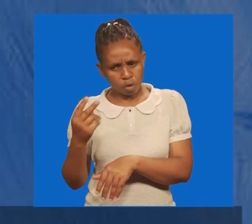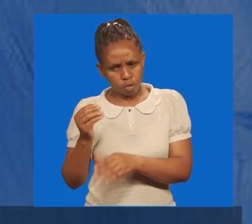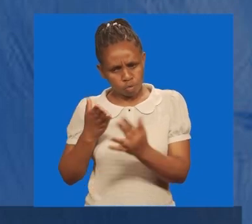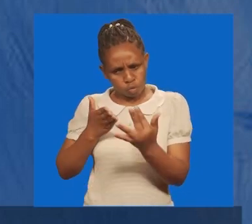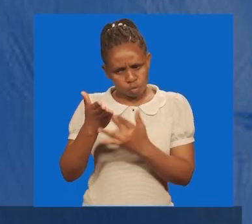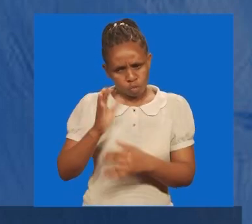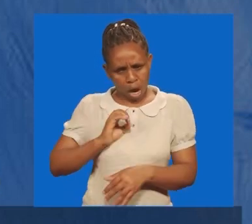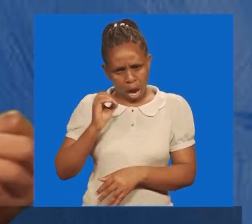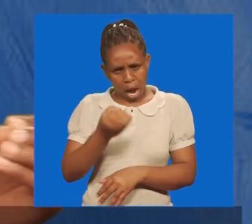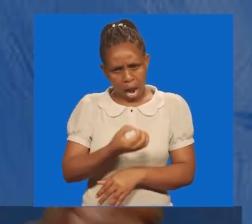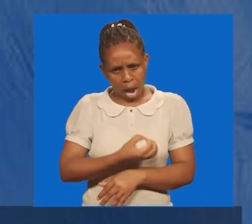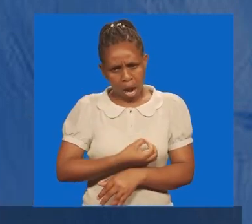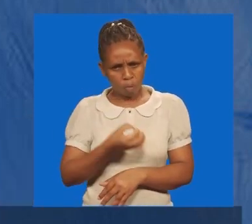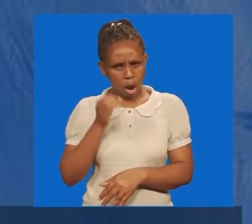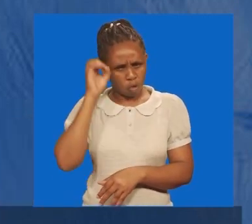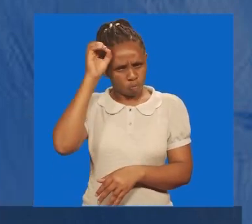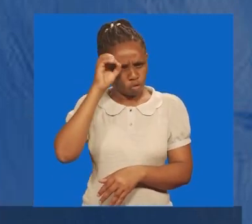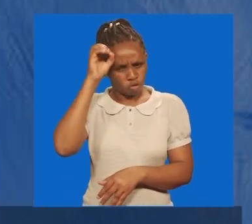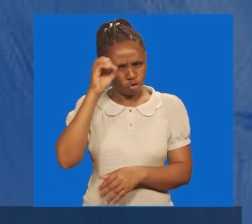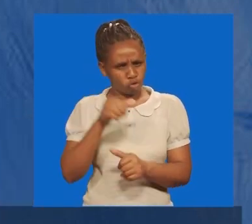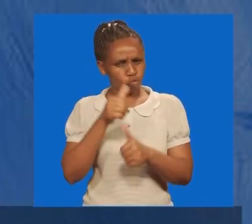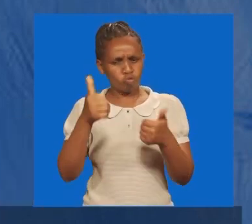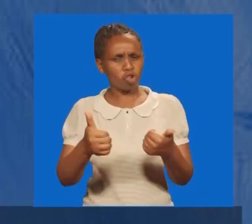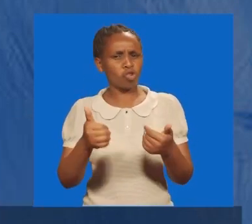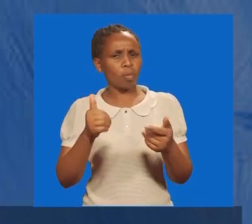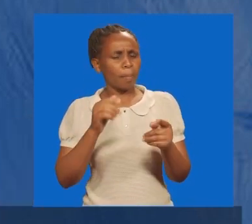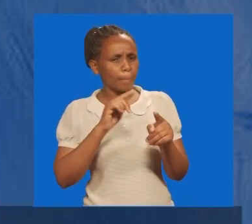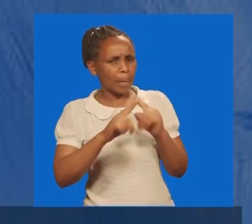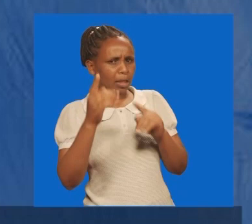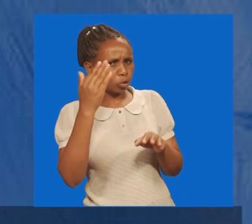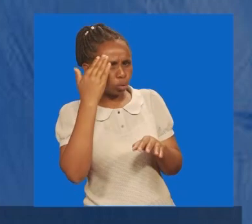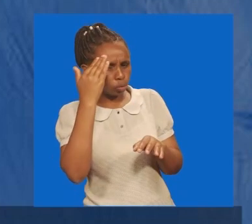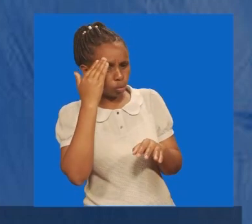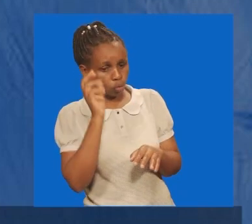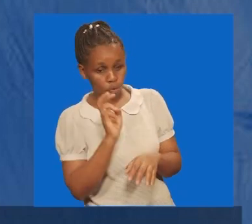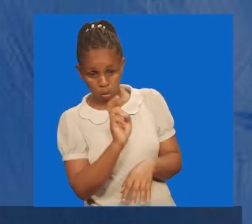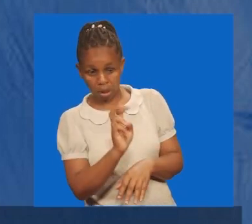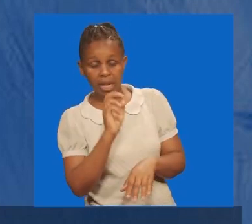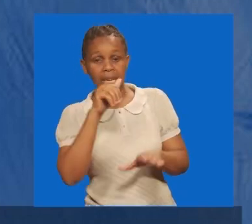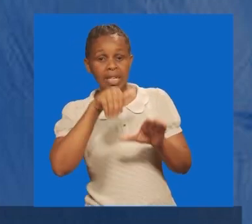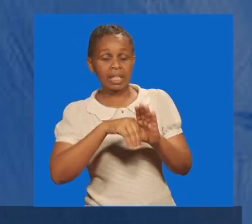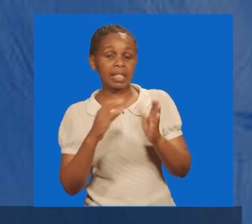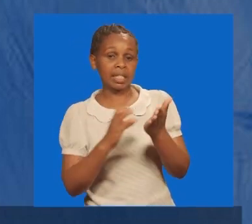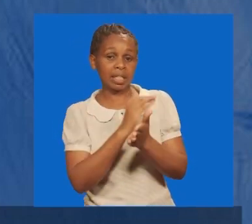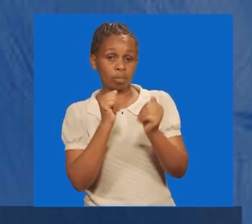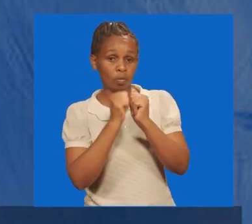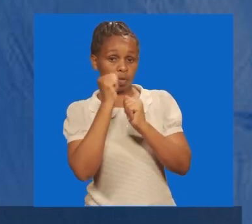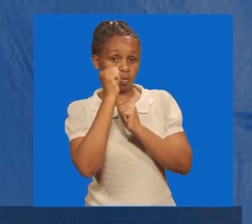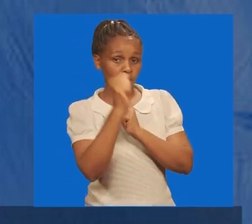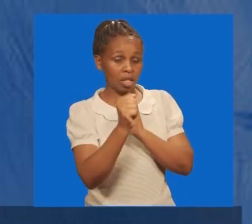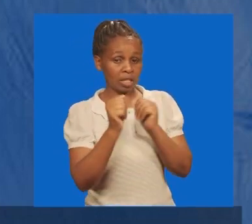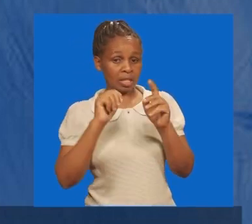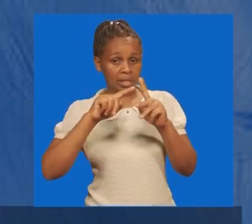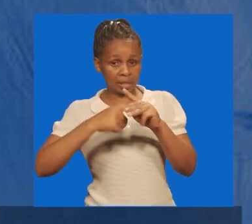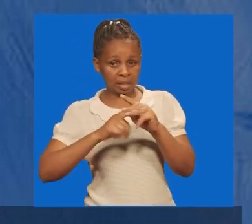yetu, ya naenda vizuri sana. Lakini jua ya kwamba, unako angalia kwenye mlango wa wakuminatana wa yona,